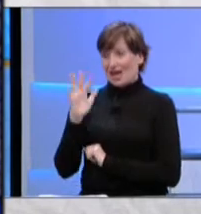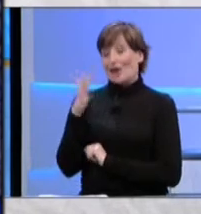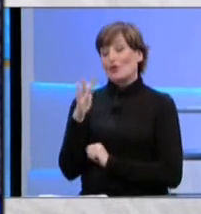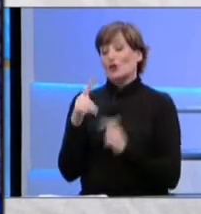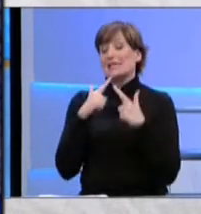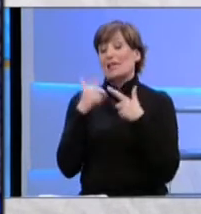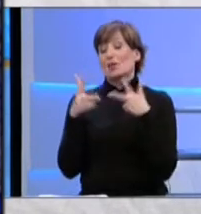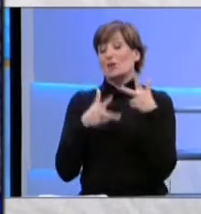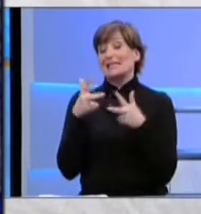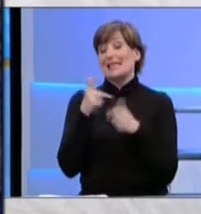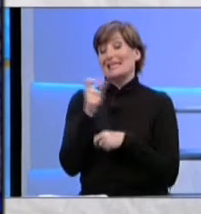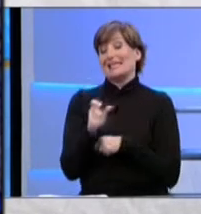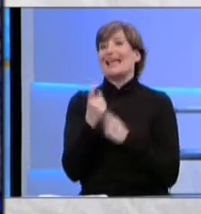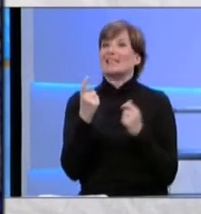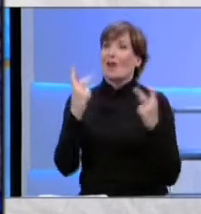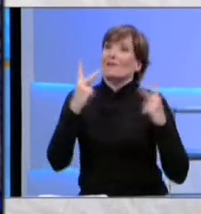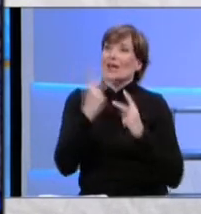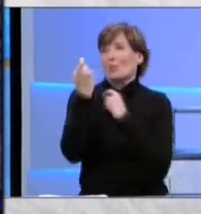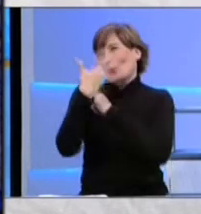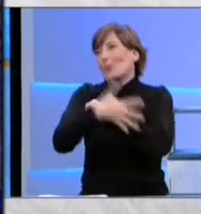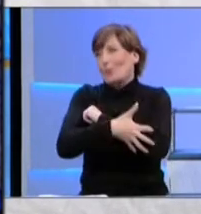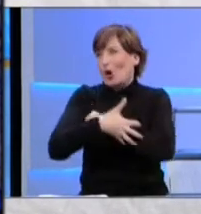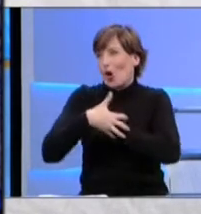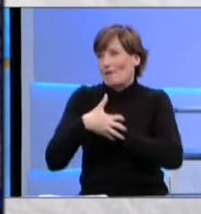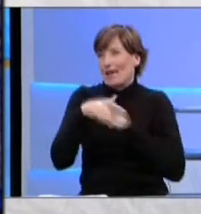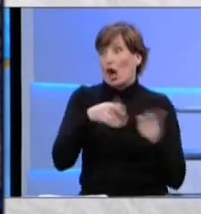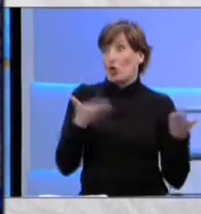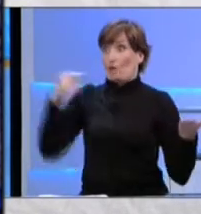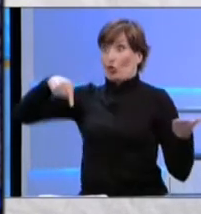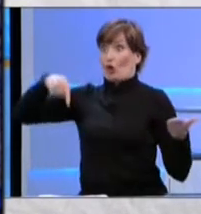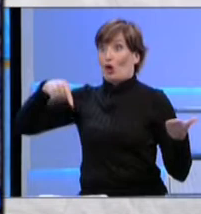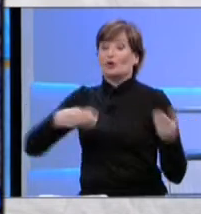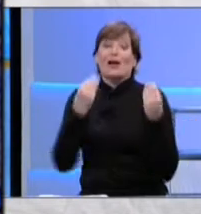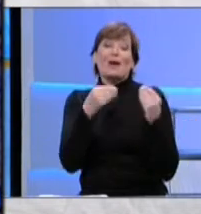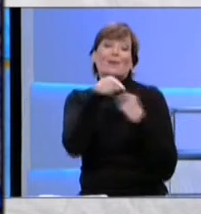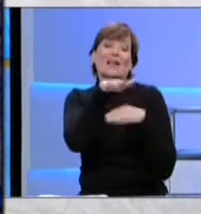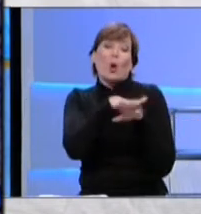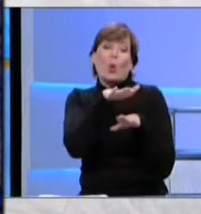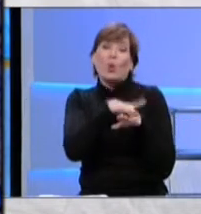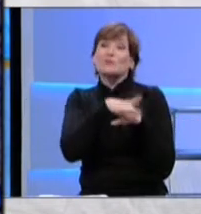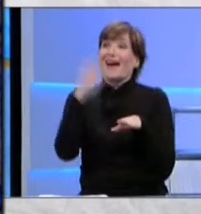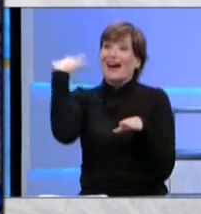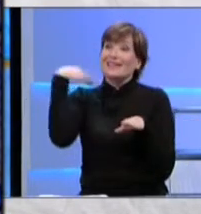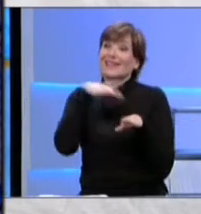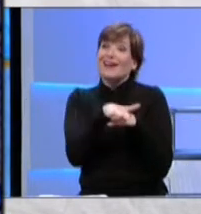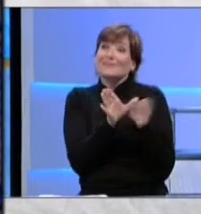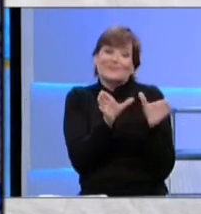italiana era molto più povera di quello che è oggi. Perché? Perché veniva usata in